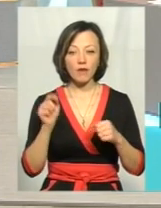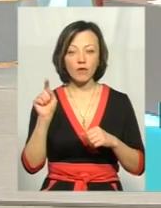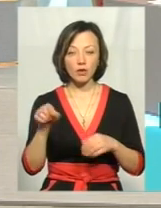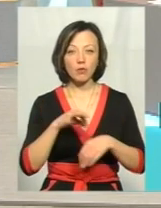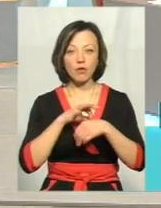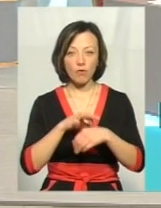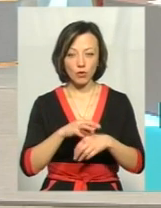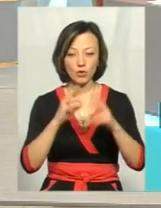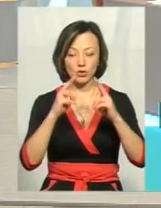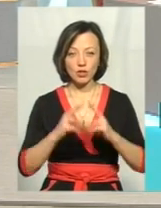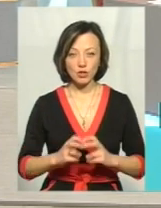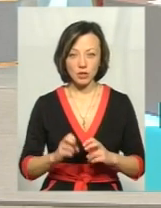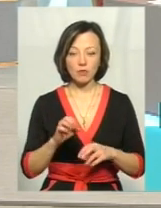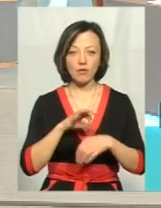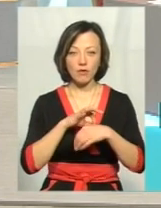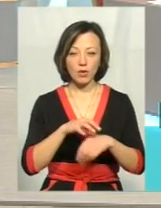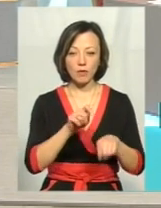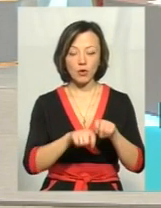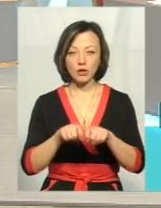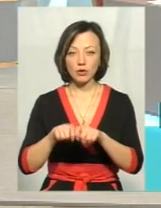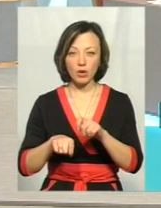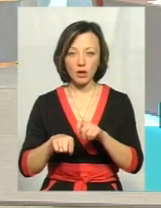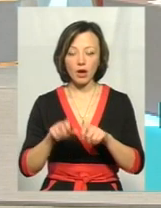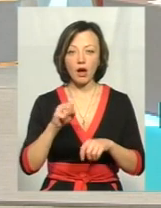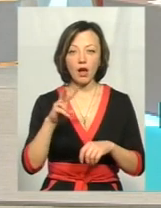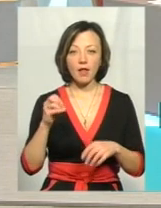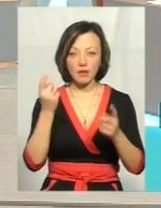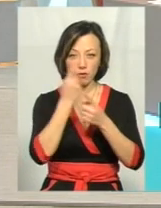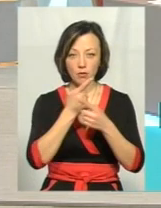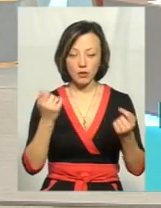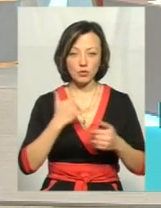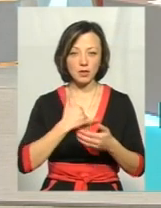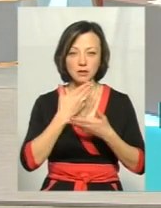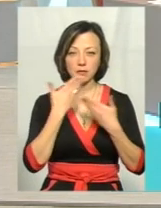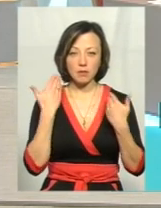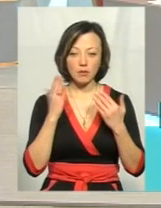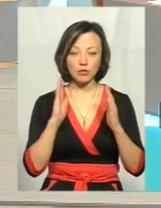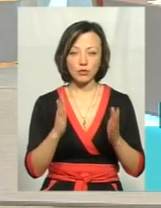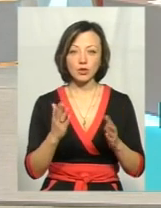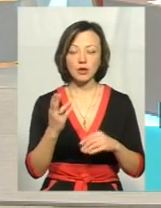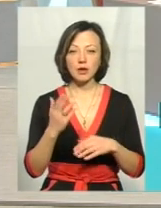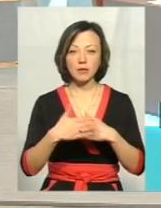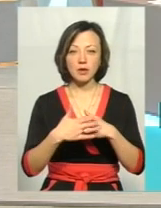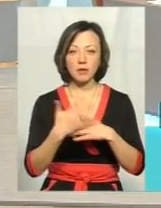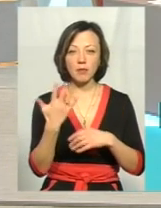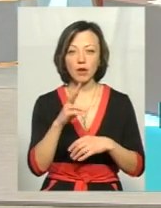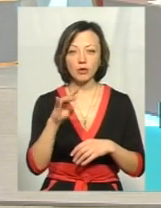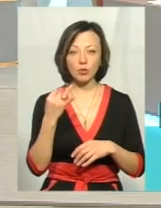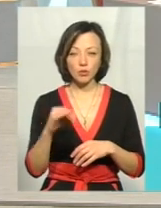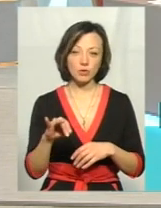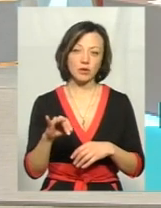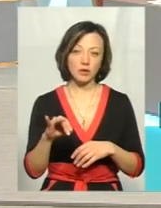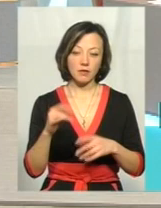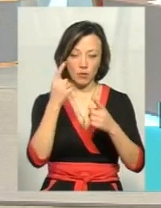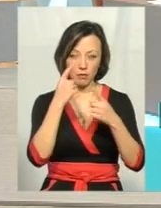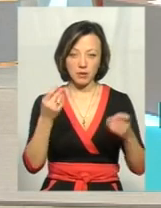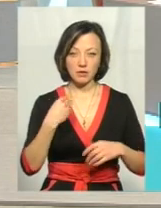проводять лабораторні дослідження, не проводять моніторинг. Такої інформації, поки в нас немає, вона буде біля 5 лютого, і вони нам